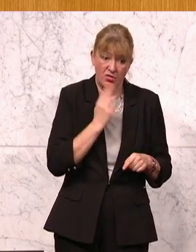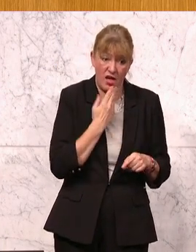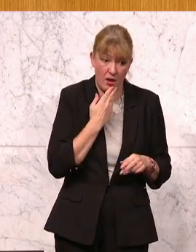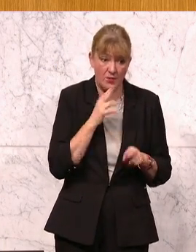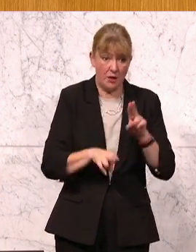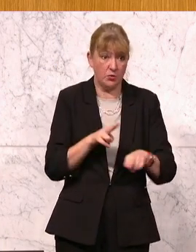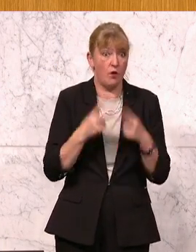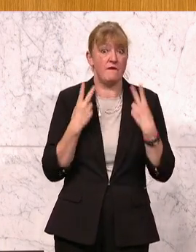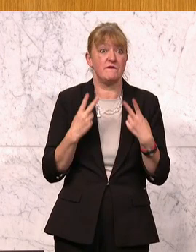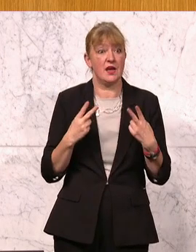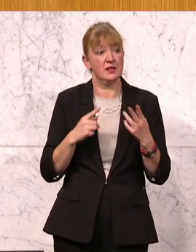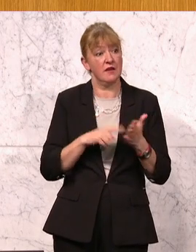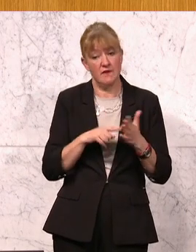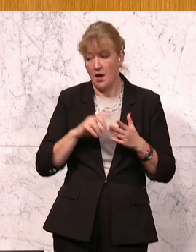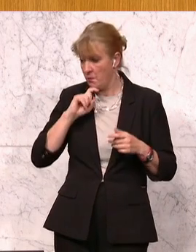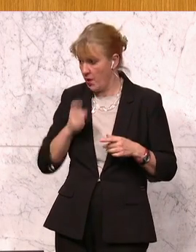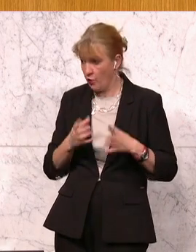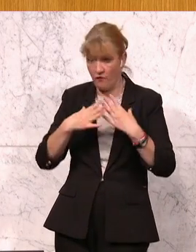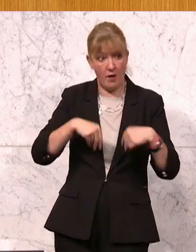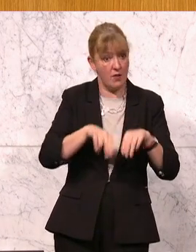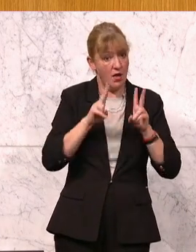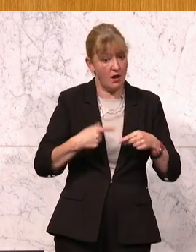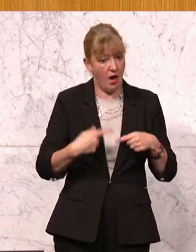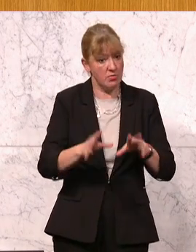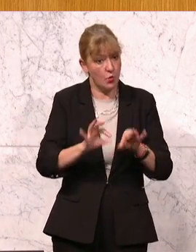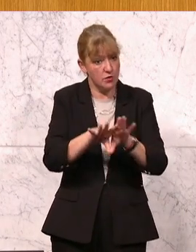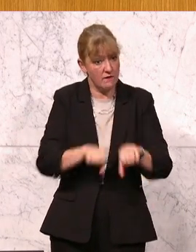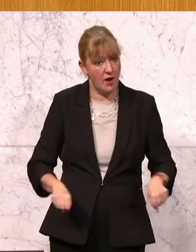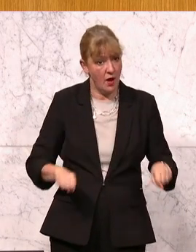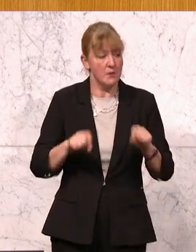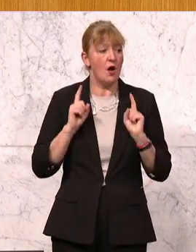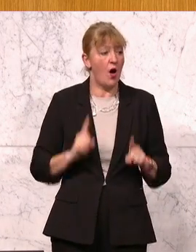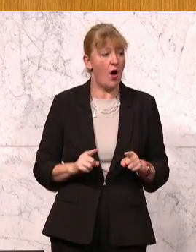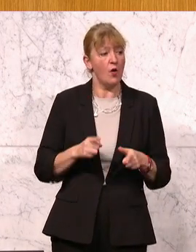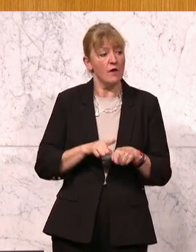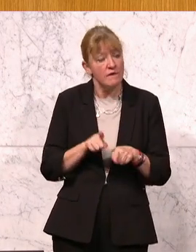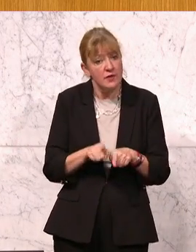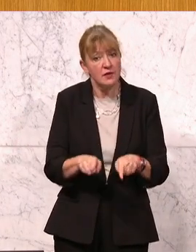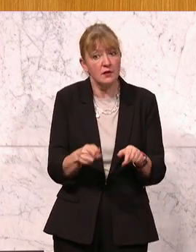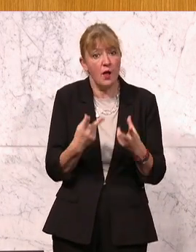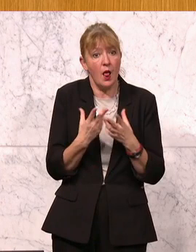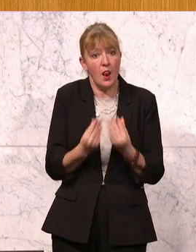essentiell für die Vereinbarkeit von Beruf und Familie. Sie sind aber auch Hebel, um die steigende